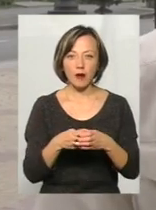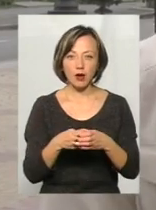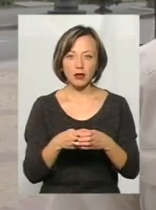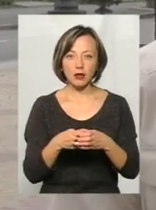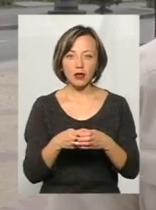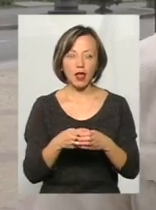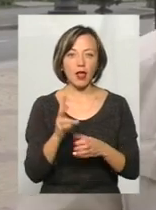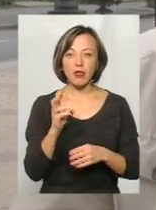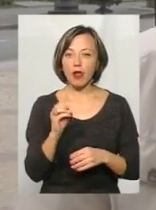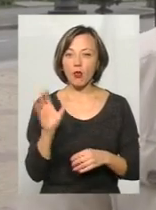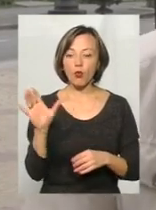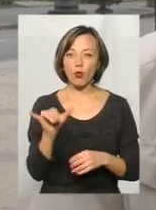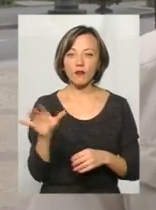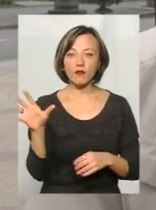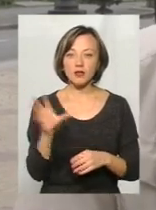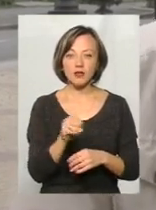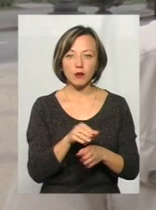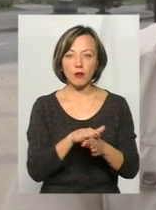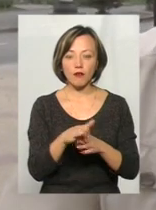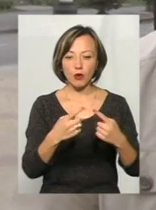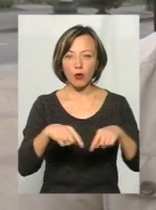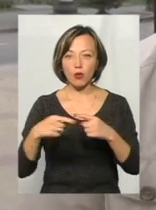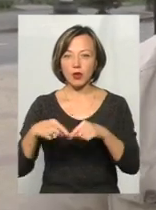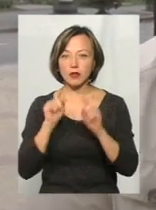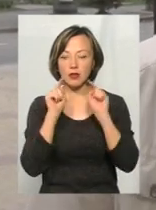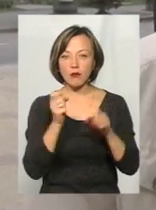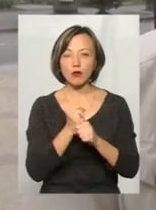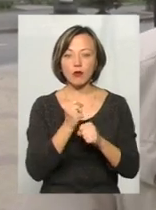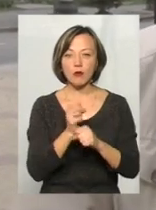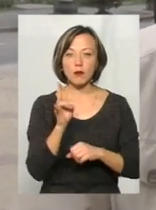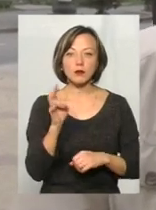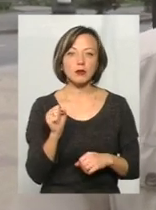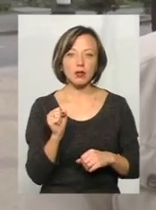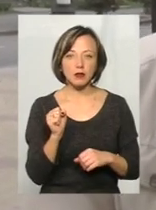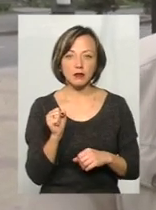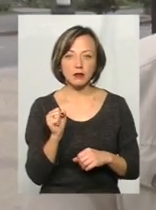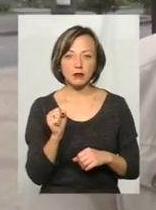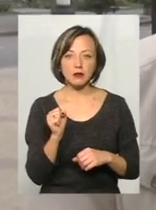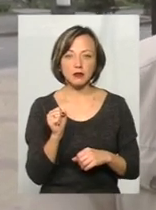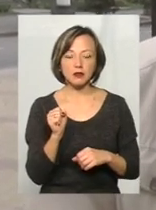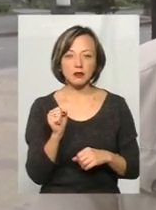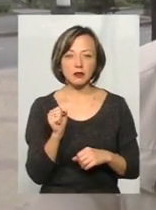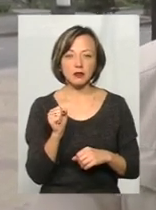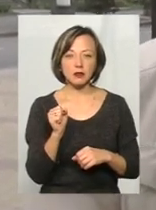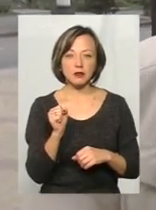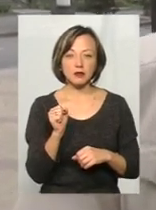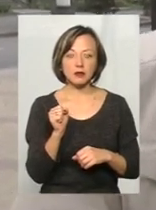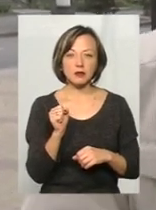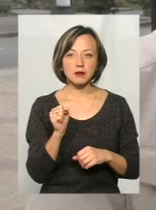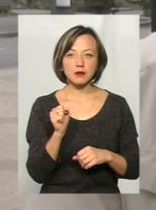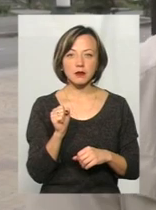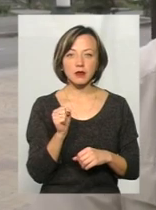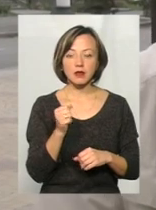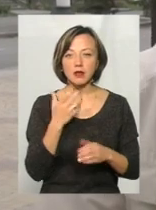Не у всіх повністю закриваємо круги, тому що ставку робимо на партійців,